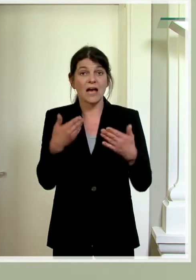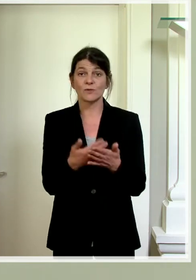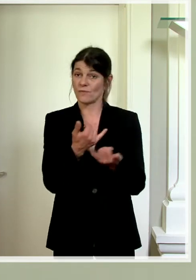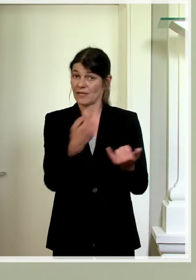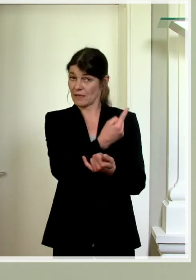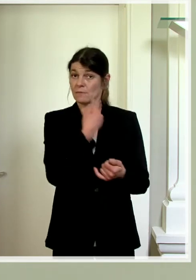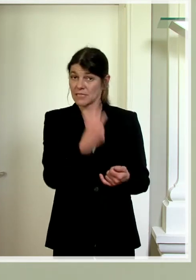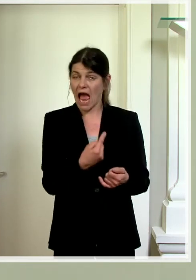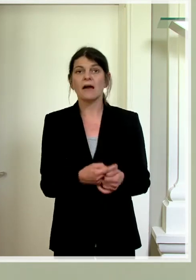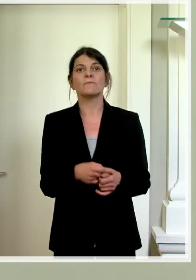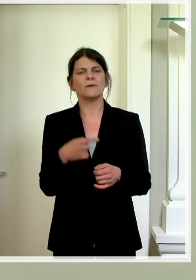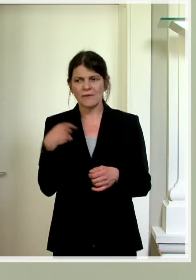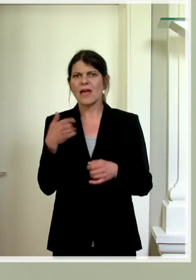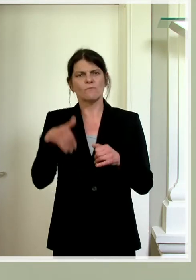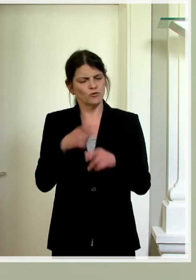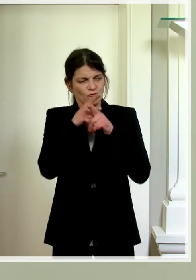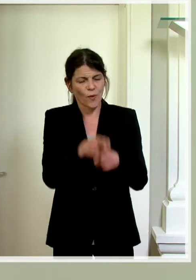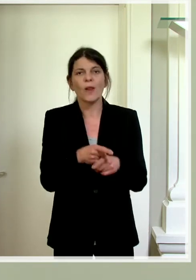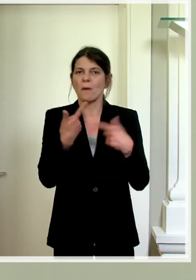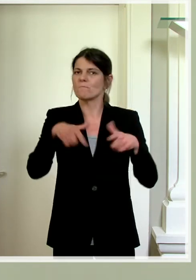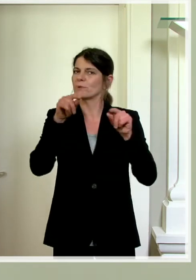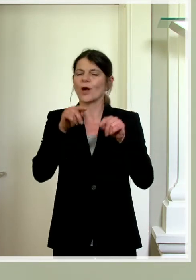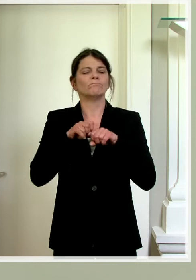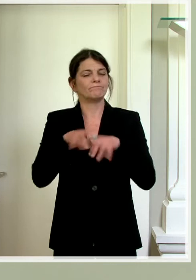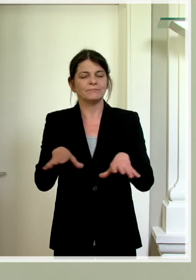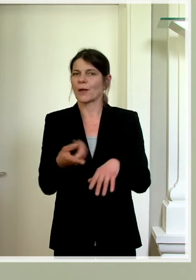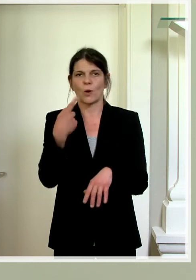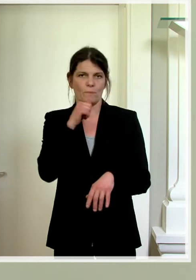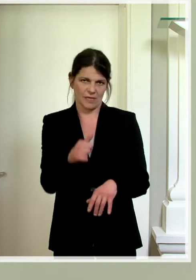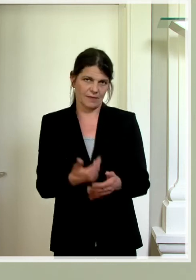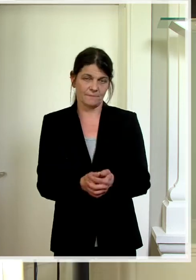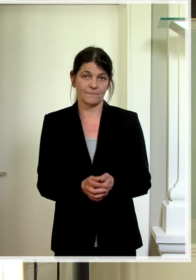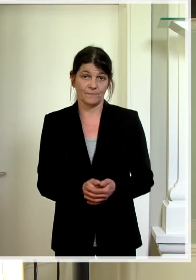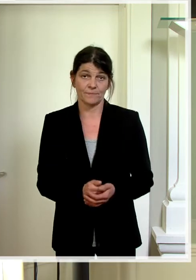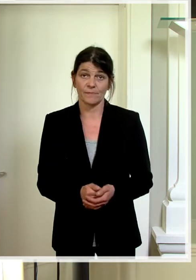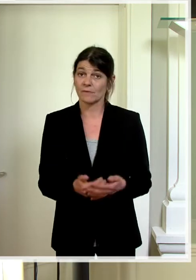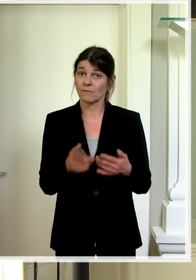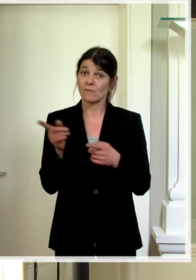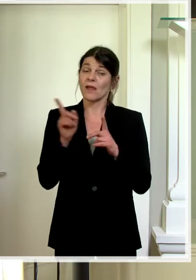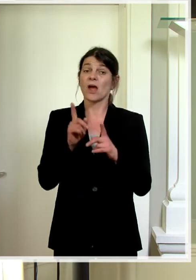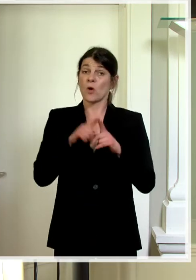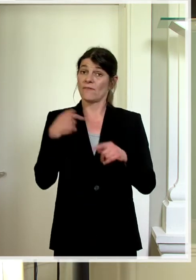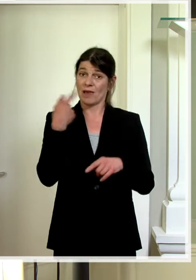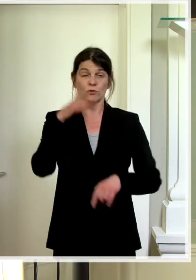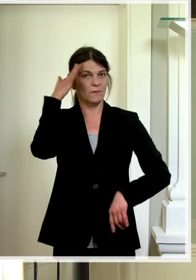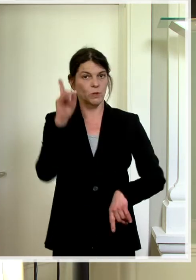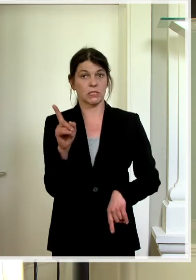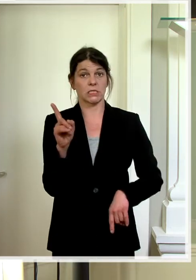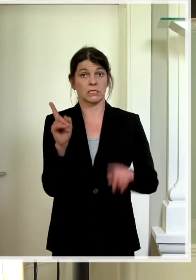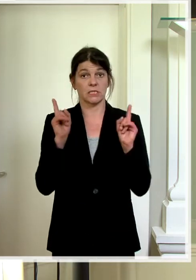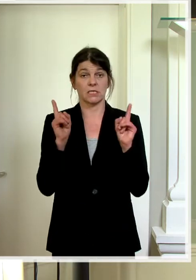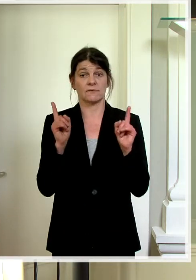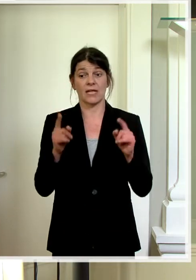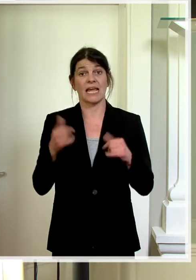sagt, wenn wir uns daran halten, dass diese flächendeckende Ausbreitung natürlich vermieden werden kann. Und wir müssen uns bewusst sein, mit den heutigen